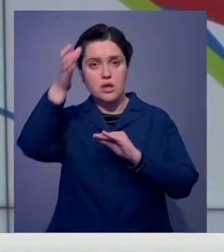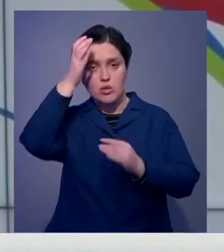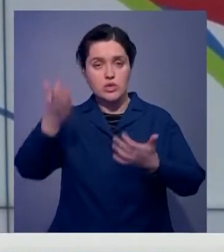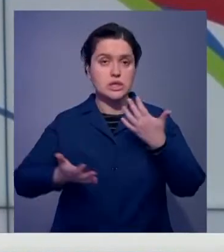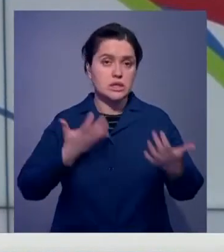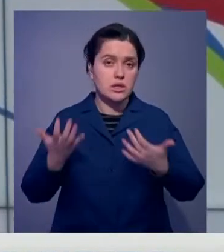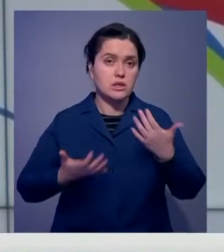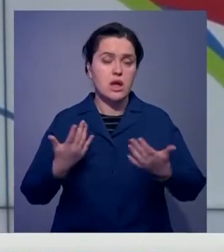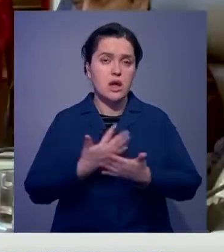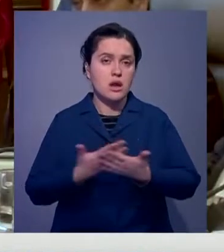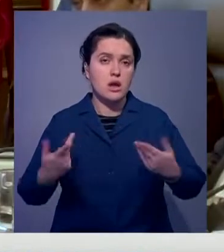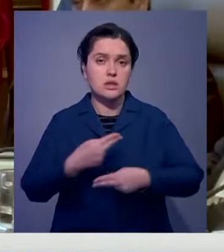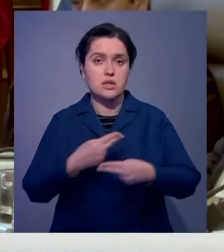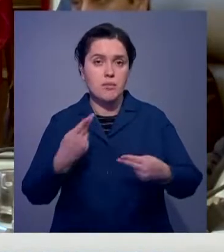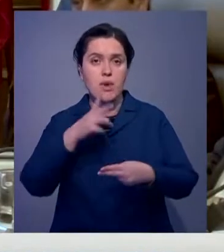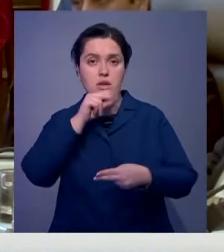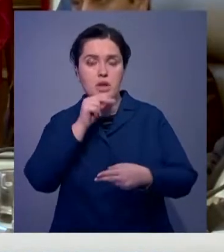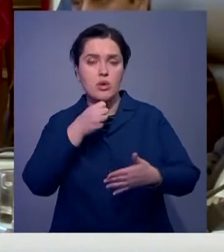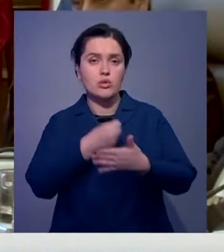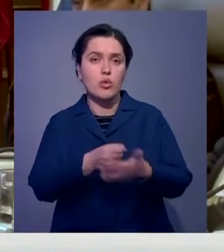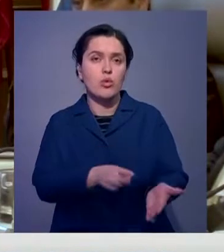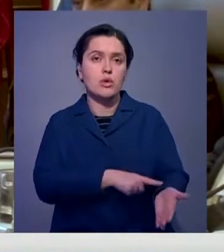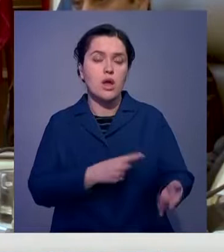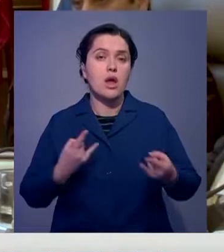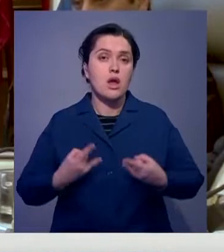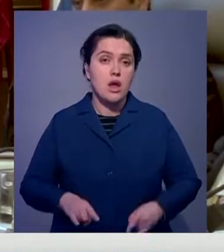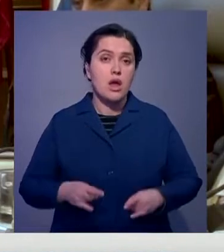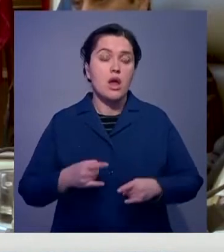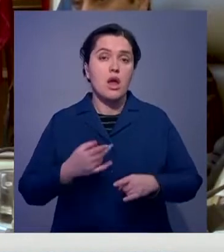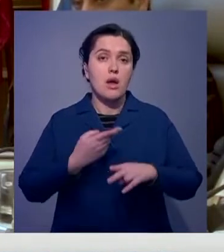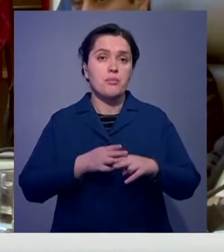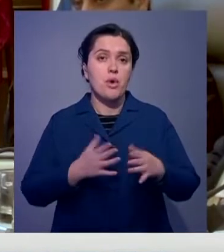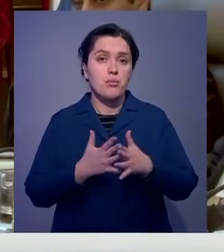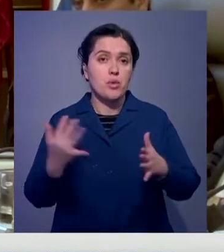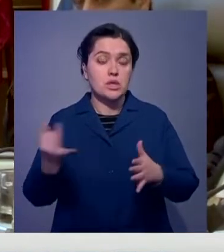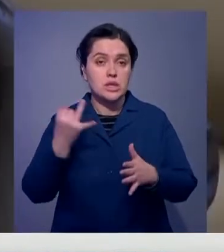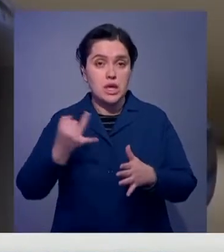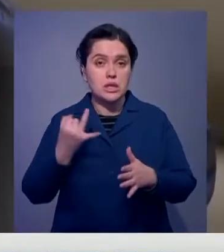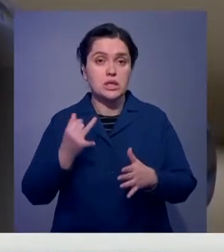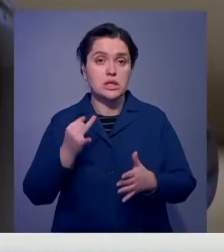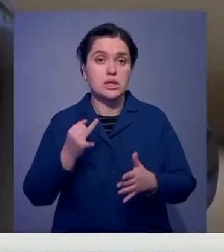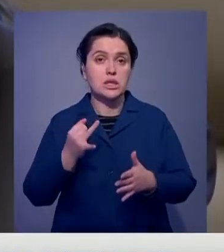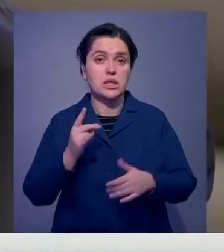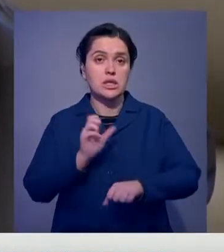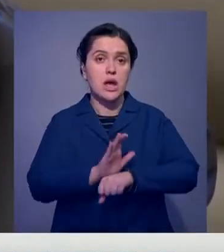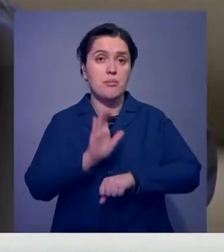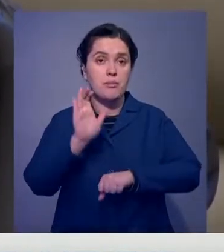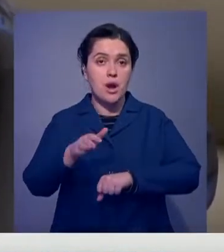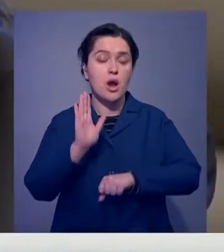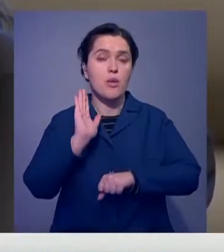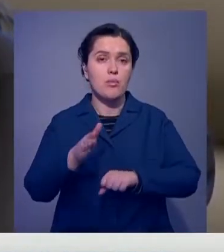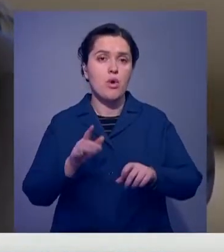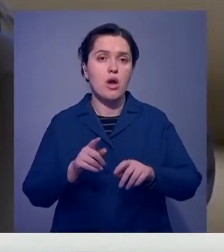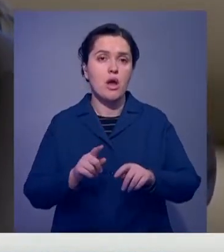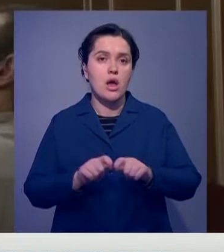широкому кругу тем, от лингвистики до генетики. Проект вызвал большой резонанс в научном сообществе и направлен на освещение